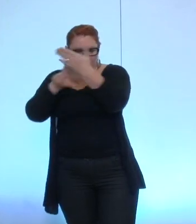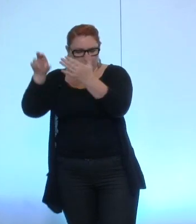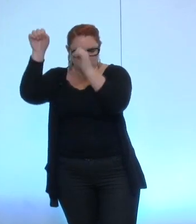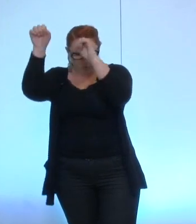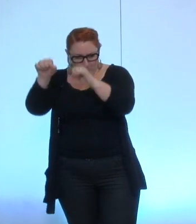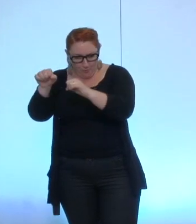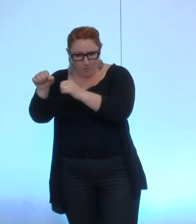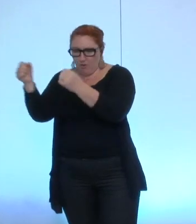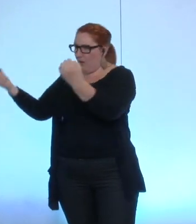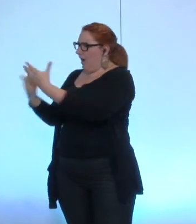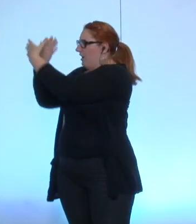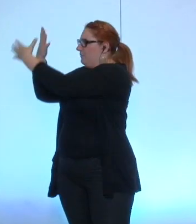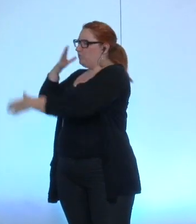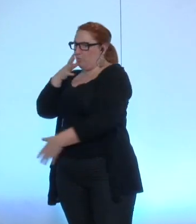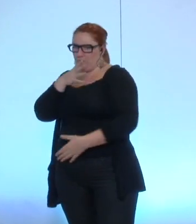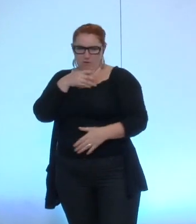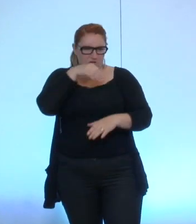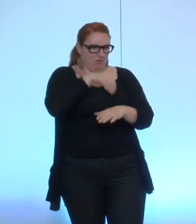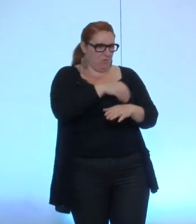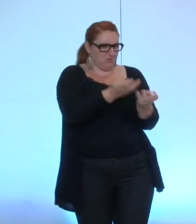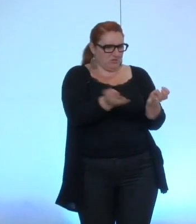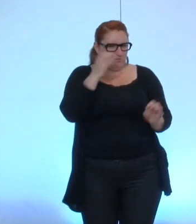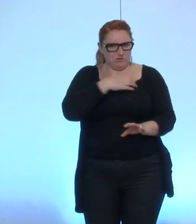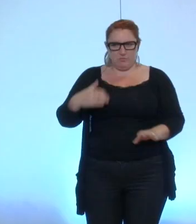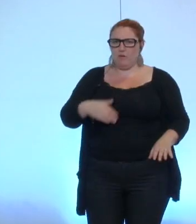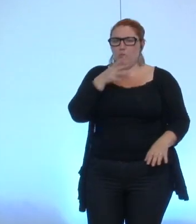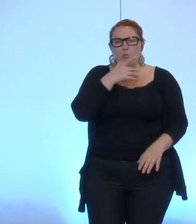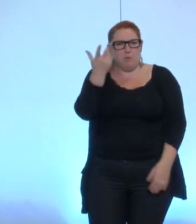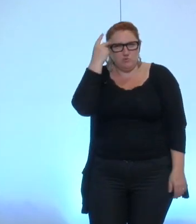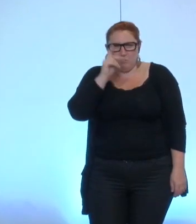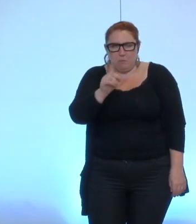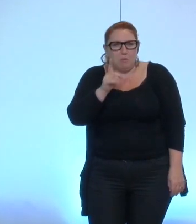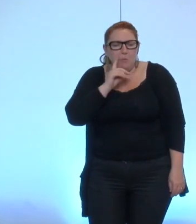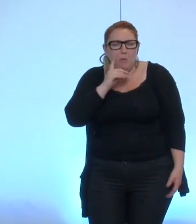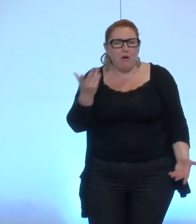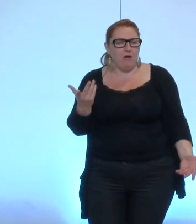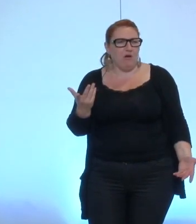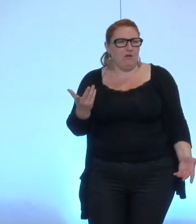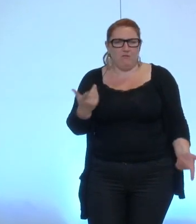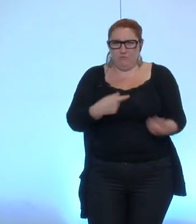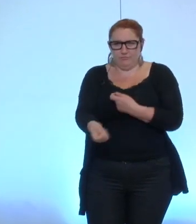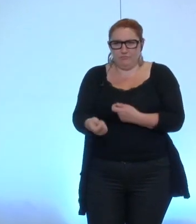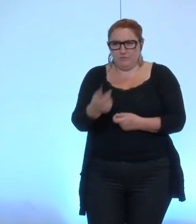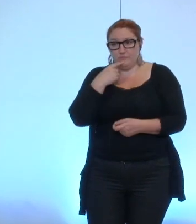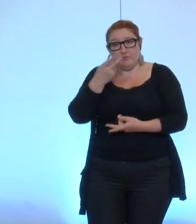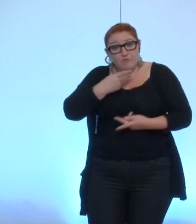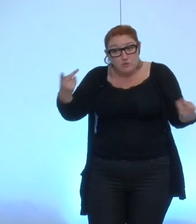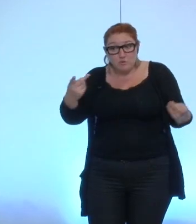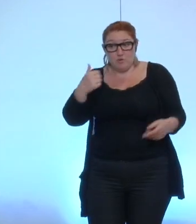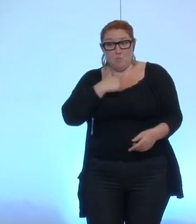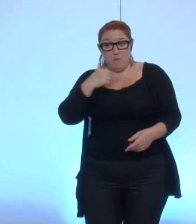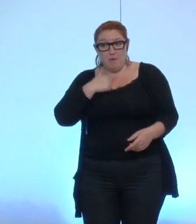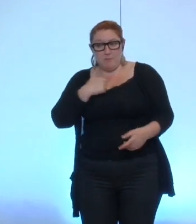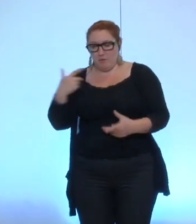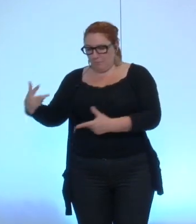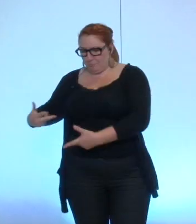au conseil municipal je vous le dis très franchement pour avoir participé avoir traversé